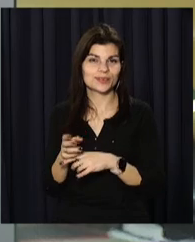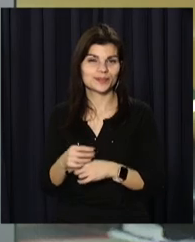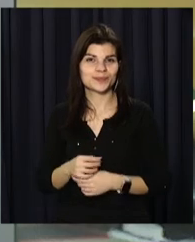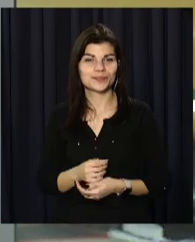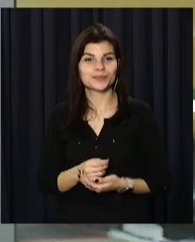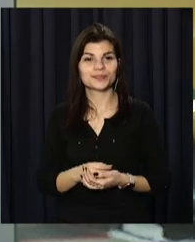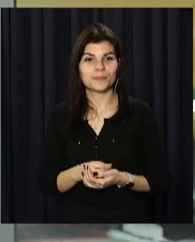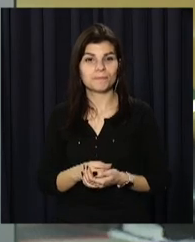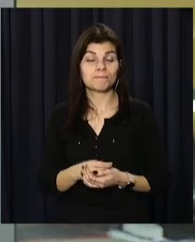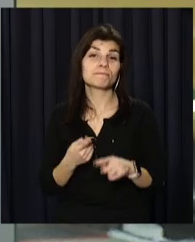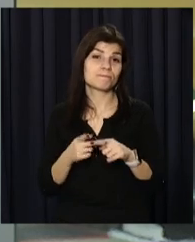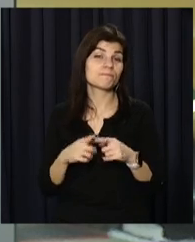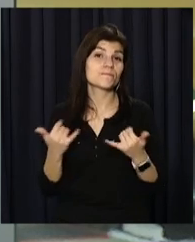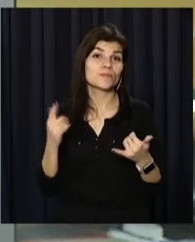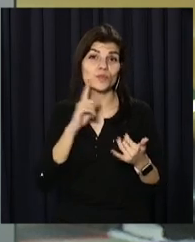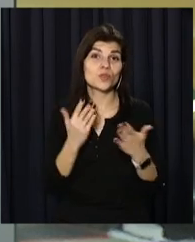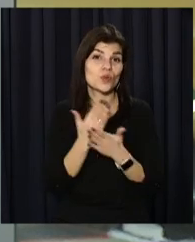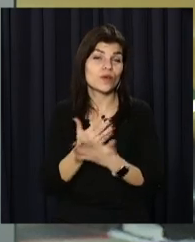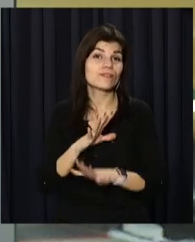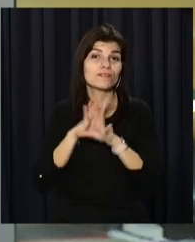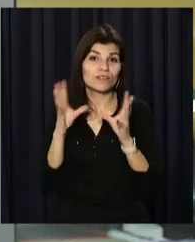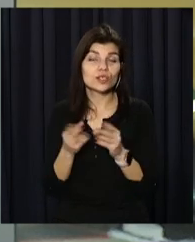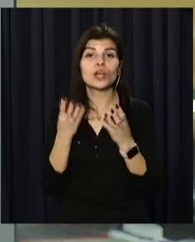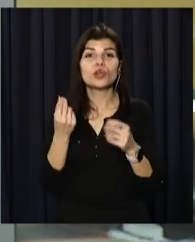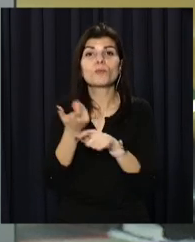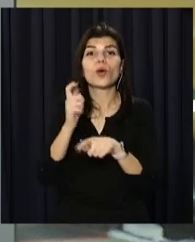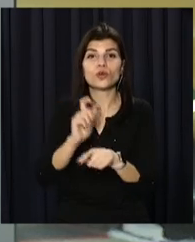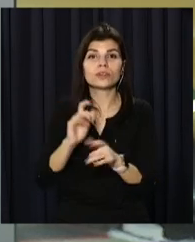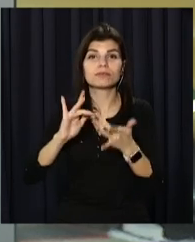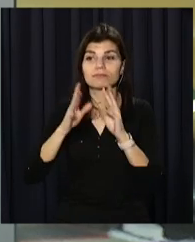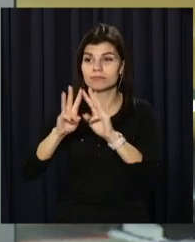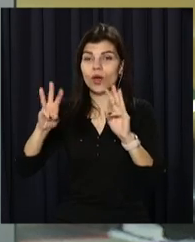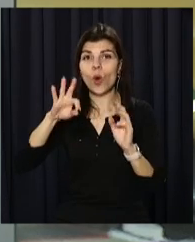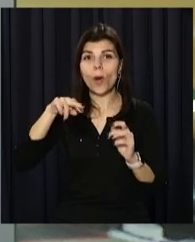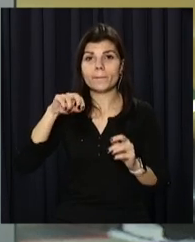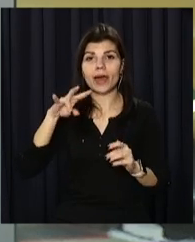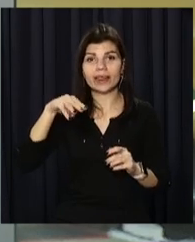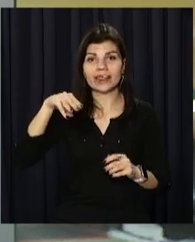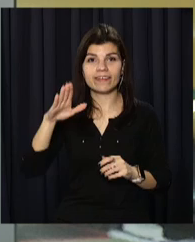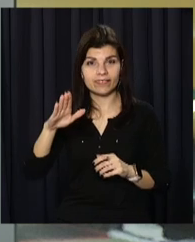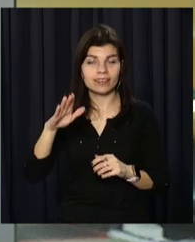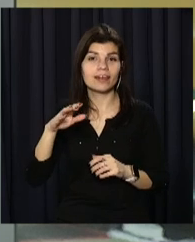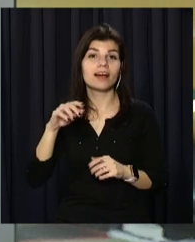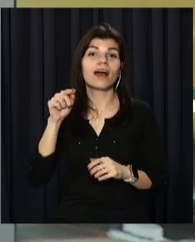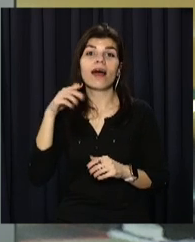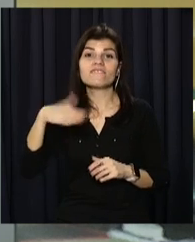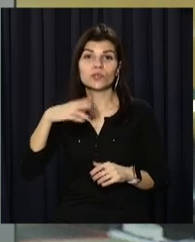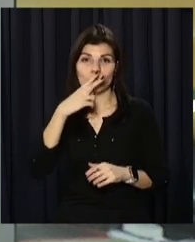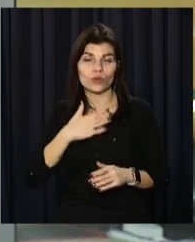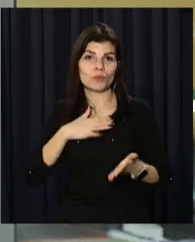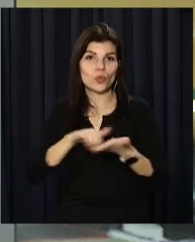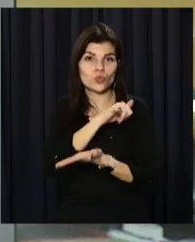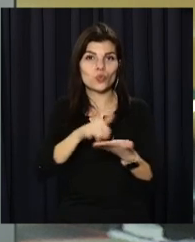На цьому в мене все. Ще більше новин на нашому сайті opentv.media. Сюжети переглядайте на